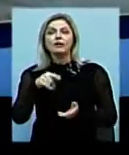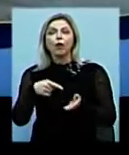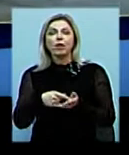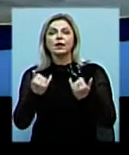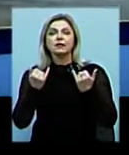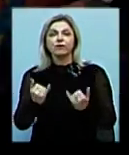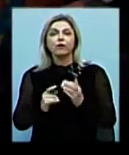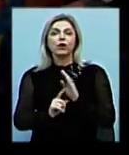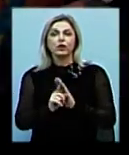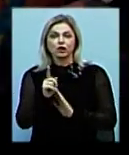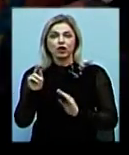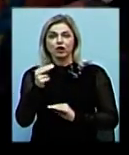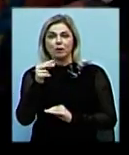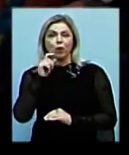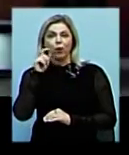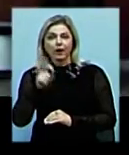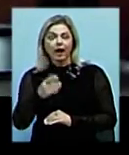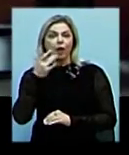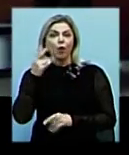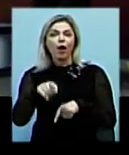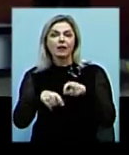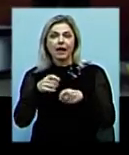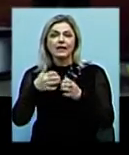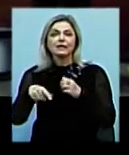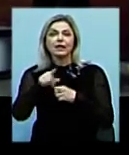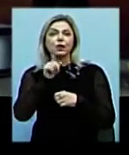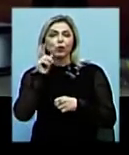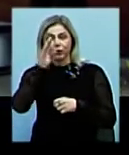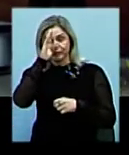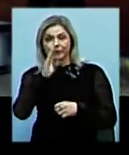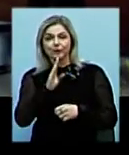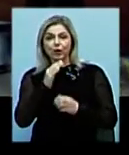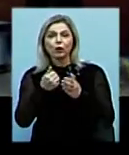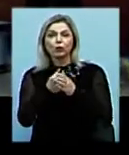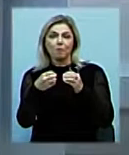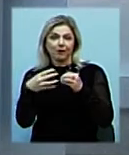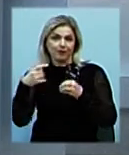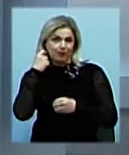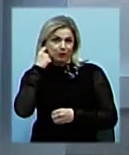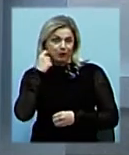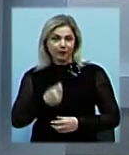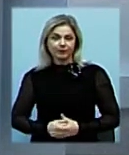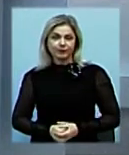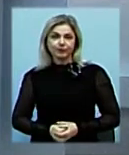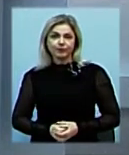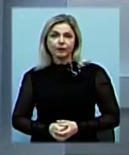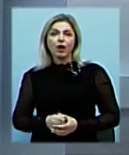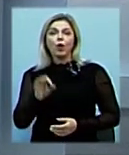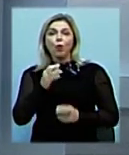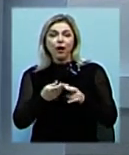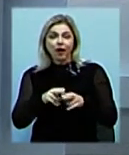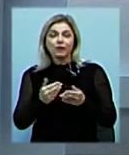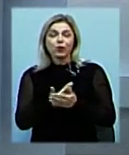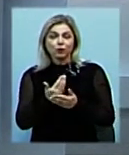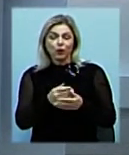сьогодні розпочався чемпіонат України з важкої атлетики серед юнаків та дівчат до 15 років. Про ці та інші